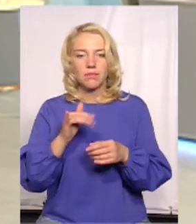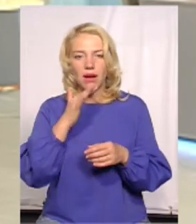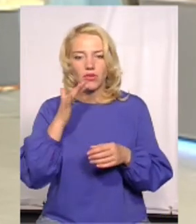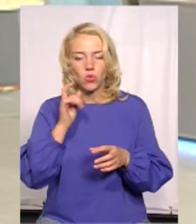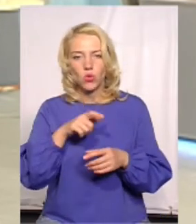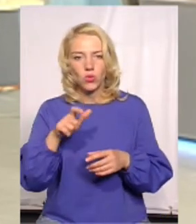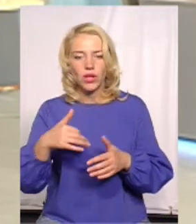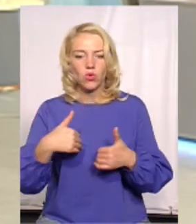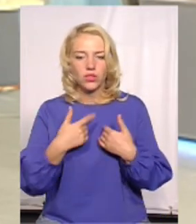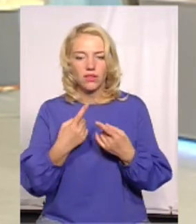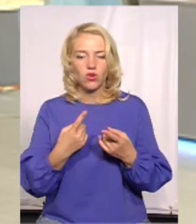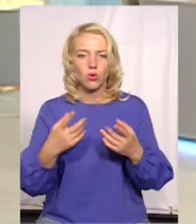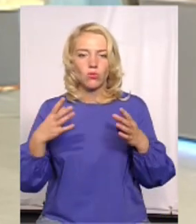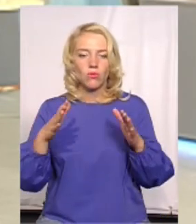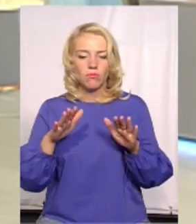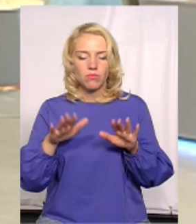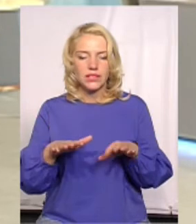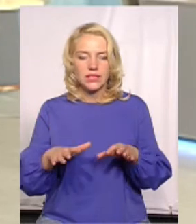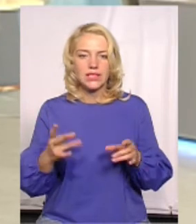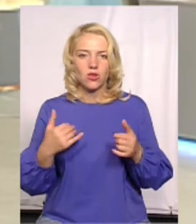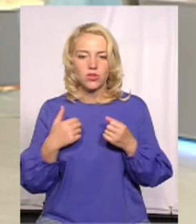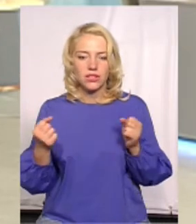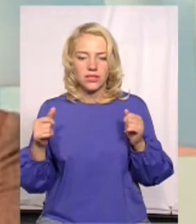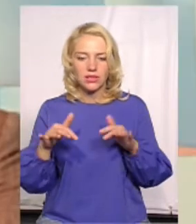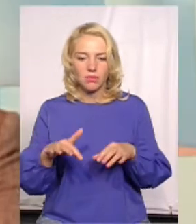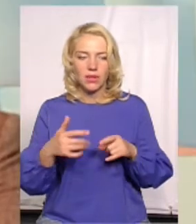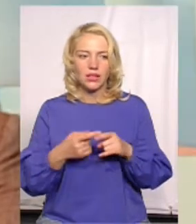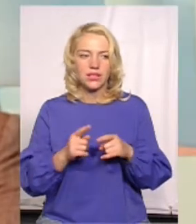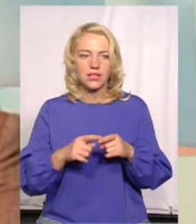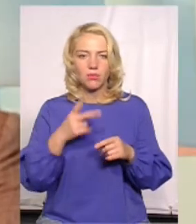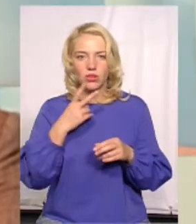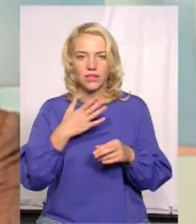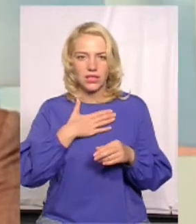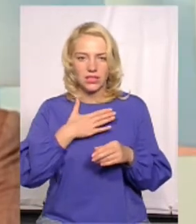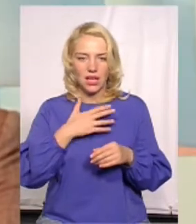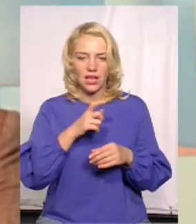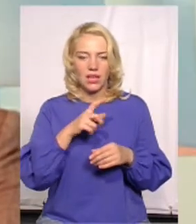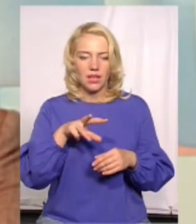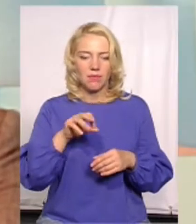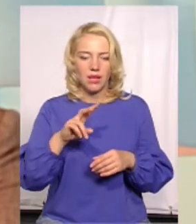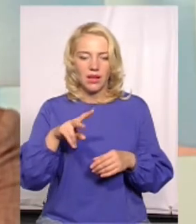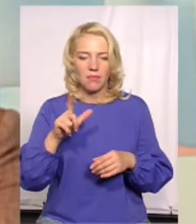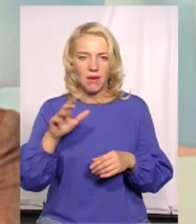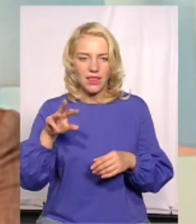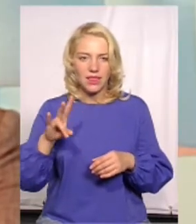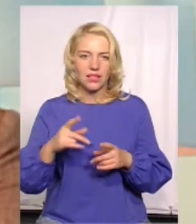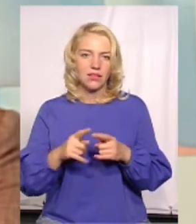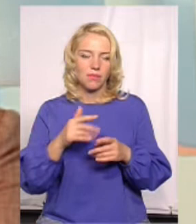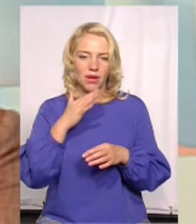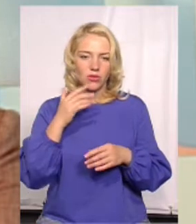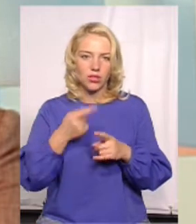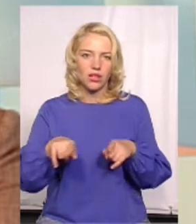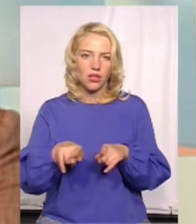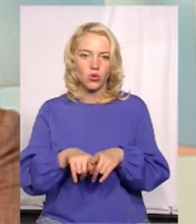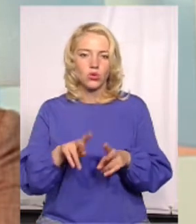хотіли десь в одному місці нарешті зібратися, зловити того невловимого хмельмена. І само собою, що на таку зустріч це багато людей,